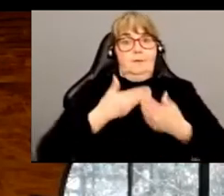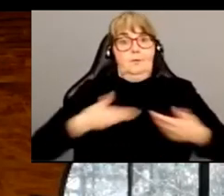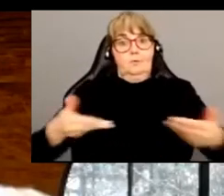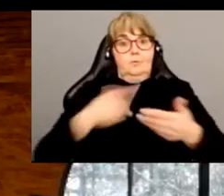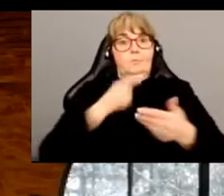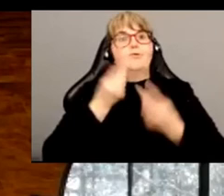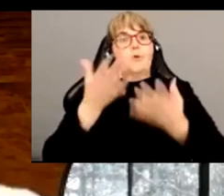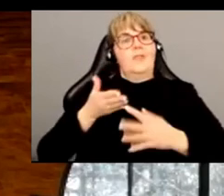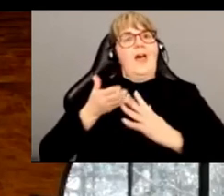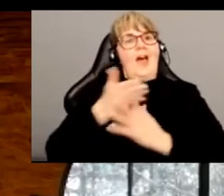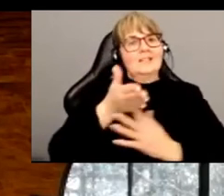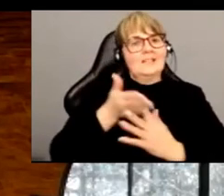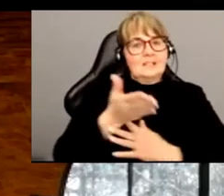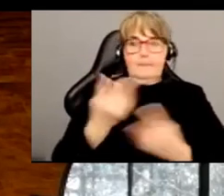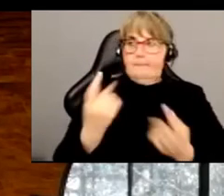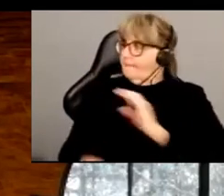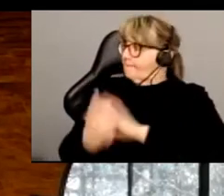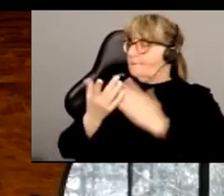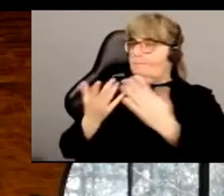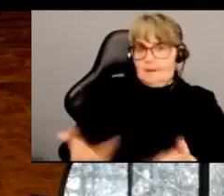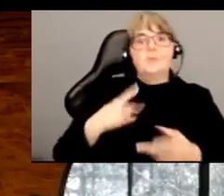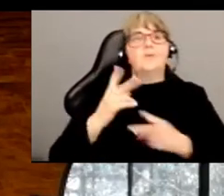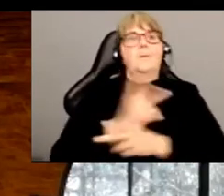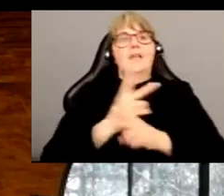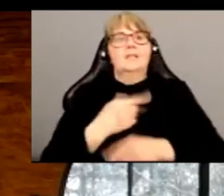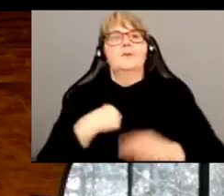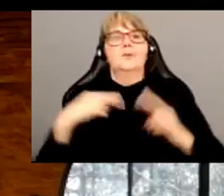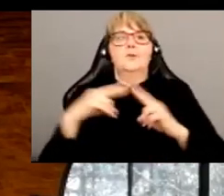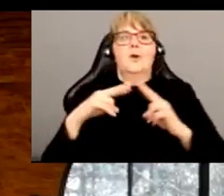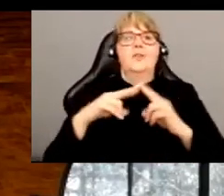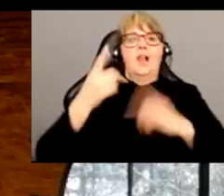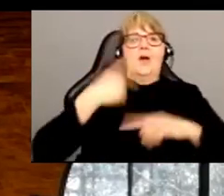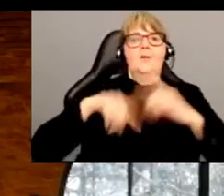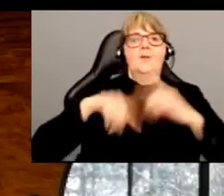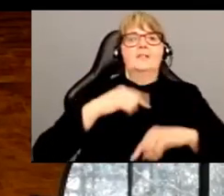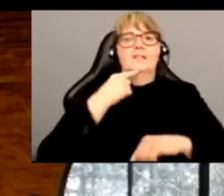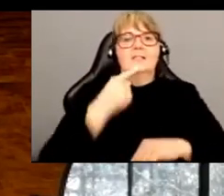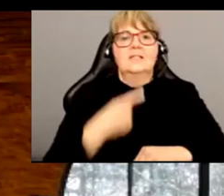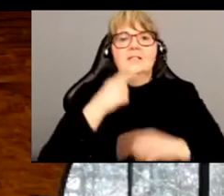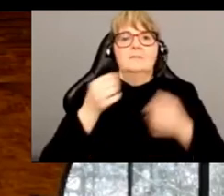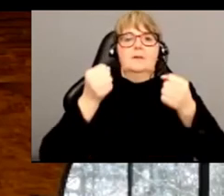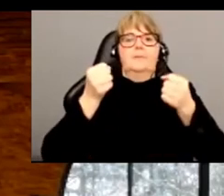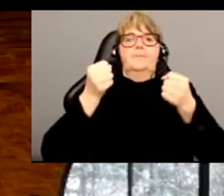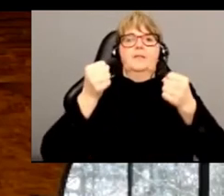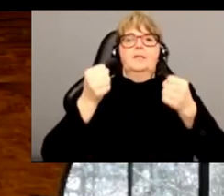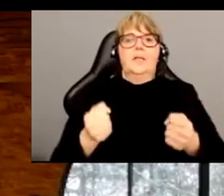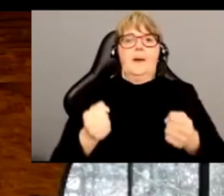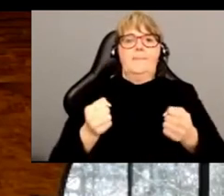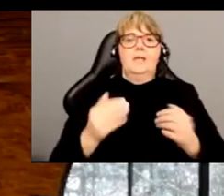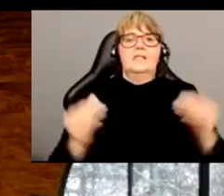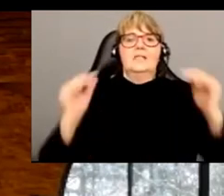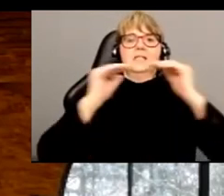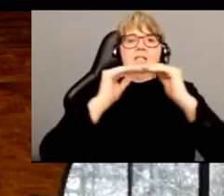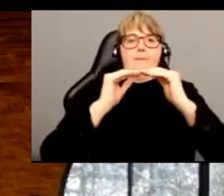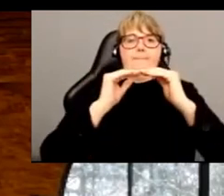avec nous pour nous aider à rendre plus accessibles de tels événements. Là, je vais porter attention. J'aimerais connaître le signe pour faire capacitisme. Est-ce qu y en a un?